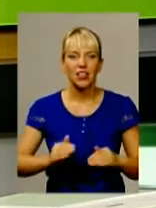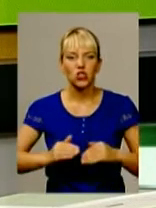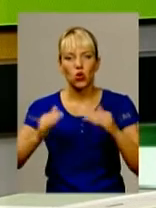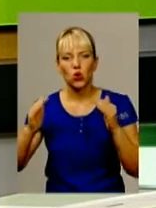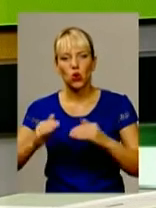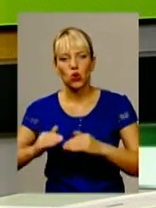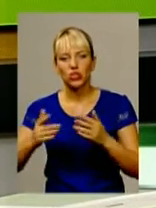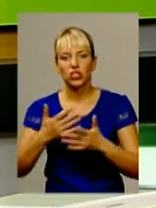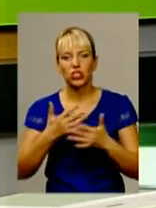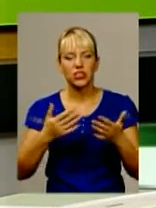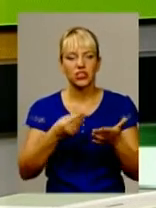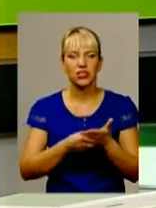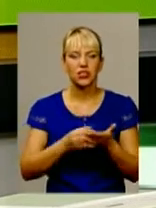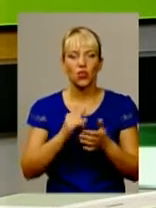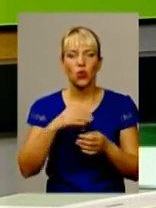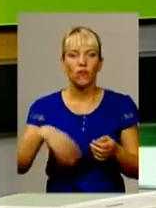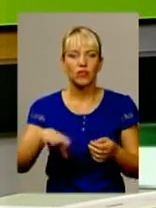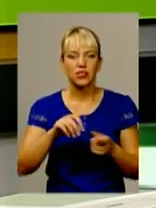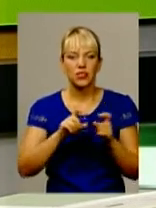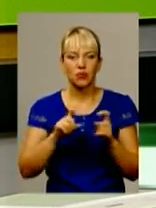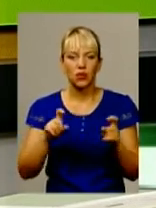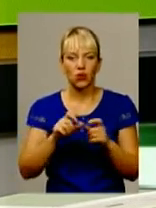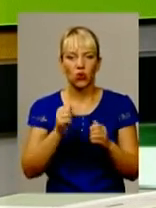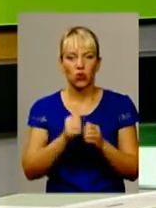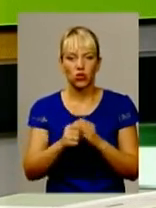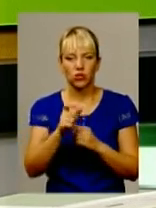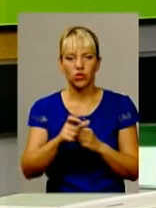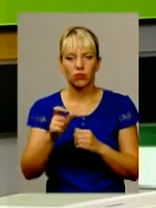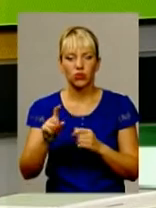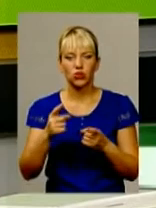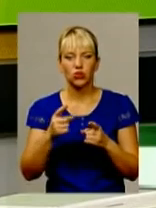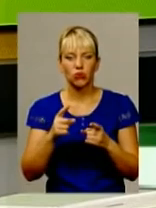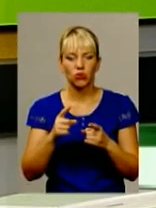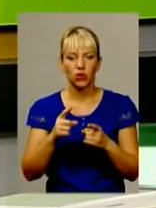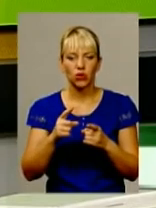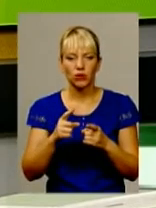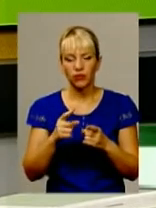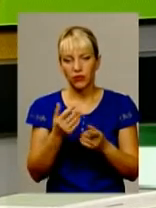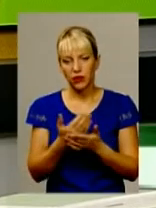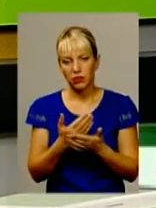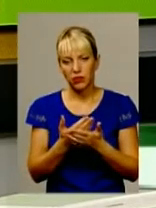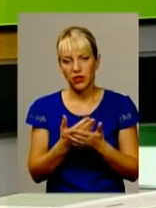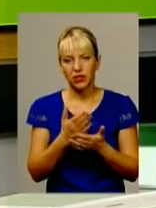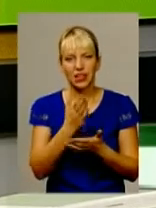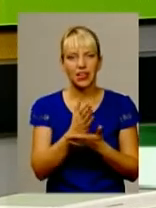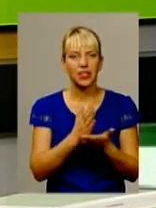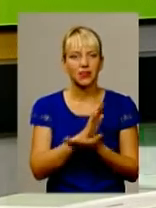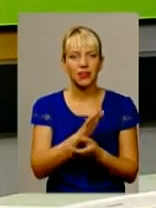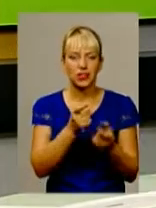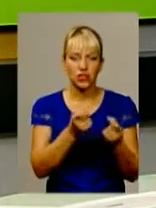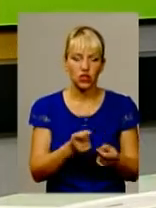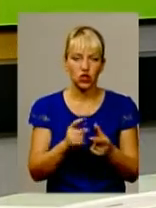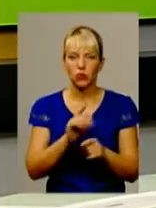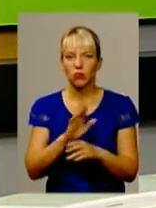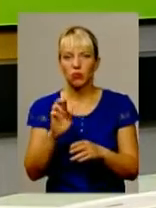ціни в всіх магазинах. Ми не можемо зрозуміти, кожен громадян, чому хліб тоді не здешевити, чому не підняти